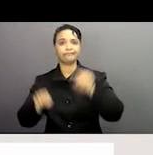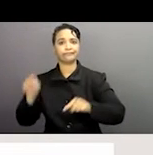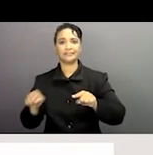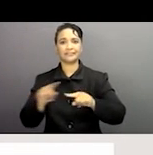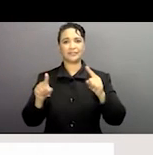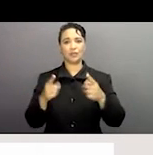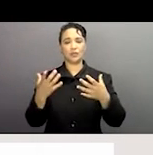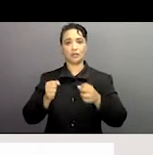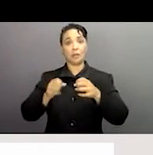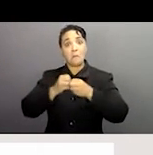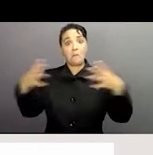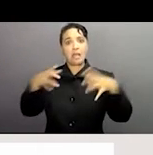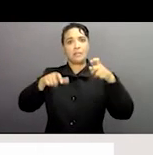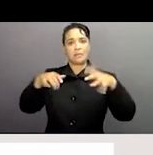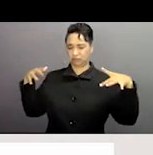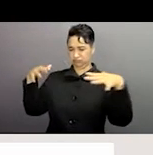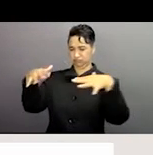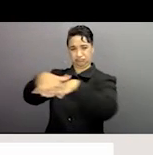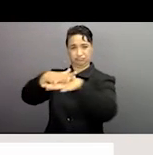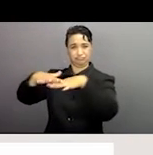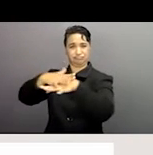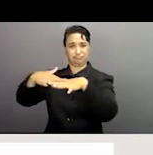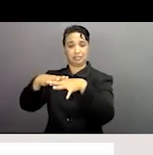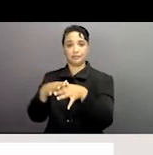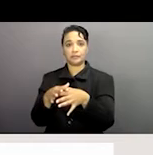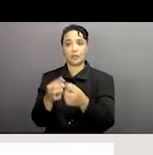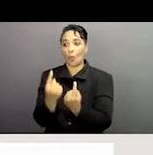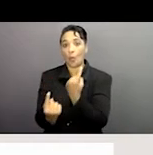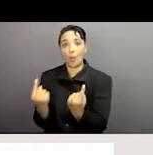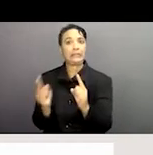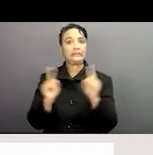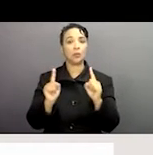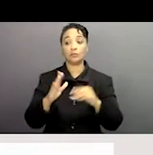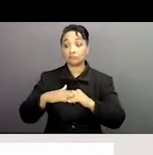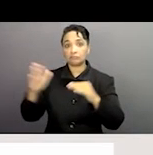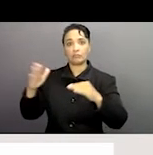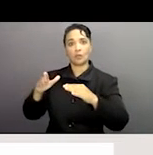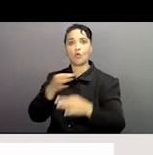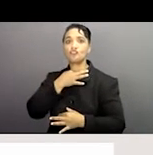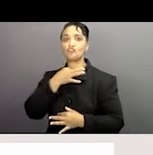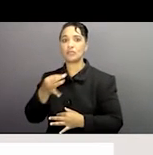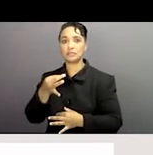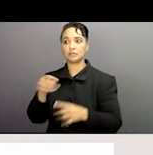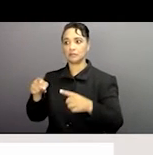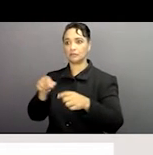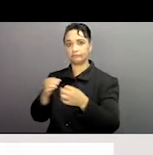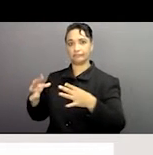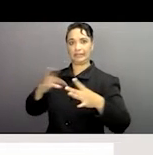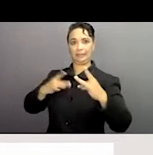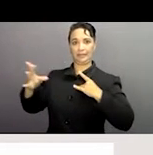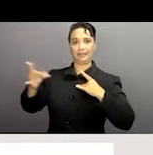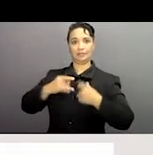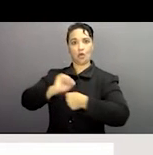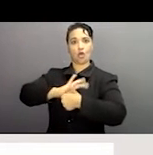soit surpoblé avec difficulté pour pratiquer cette distanciation sociale équipée d'or